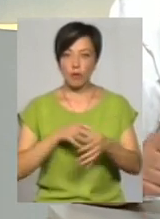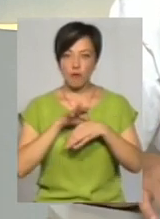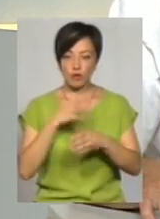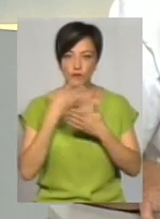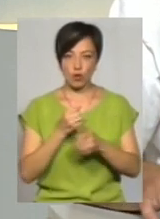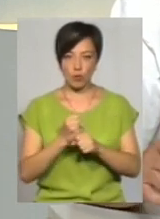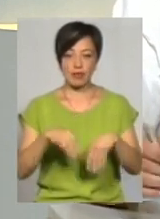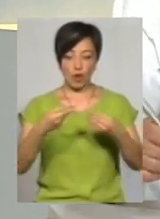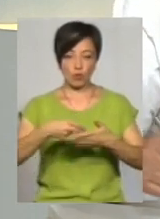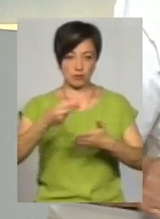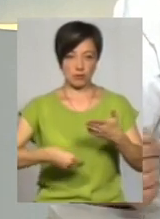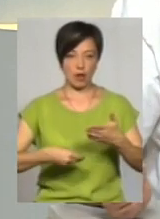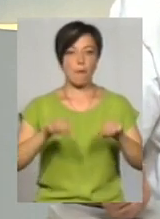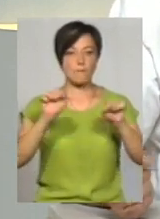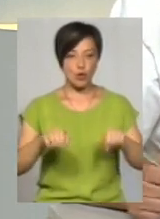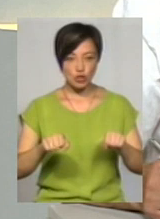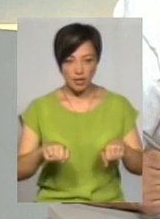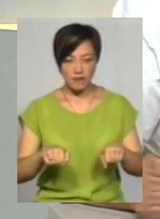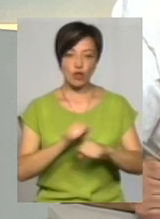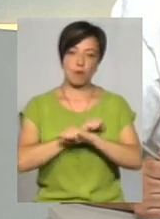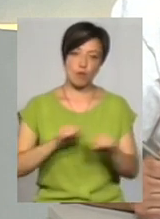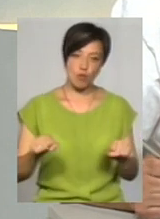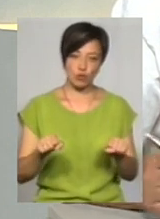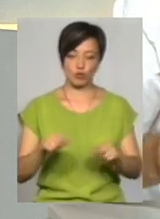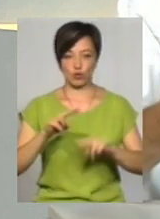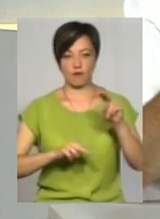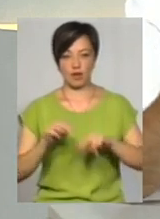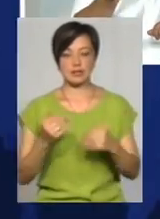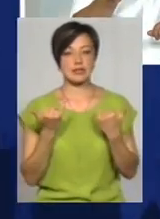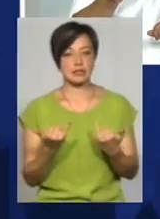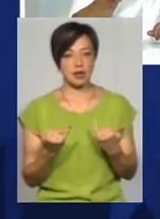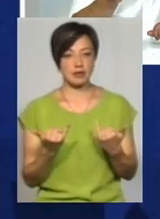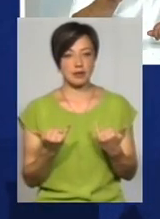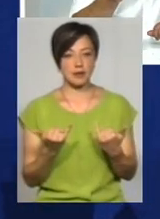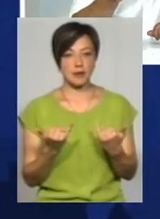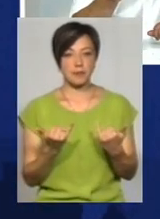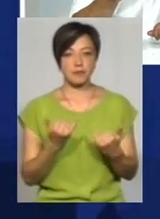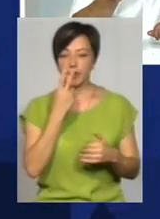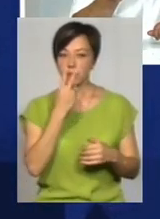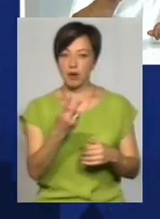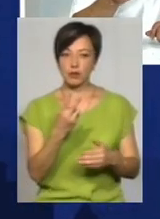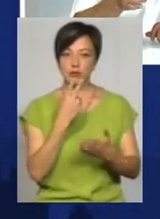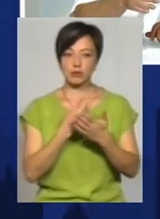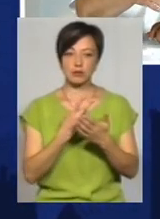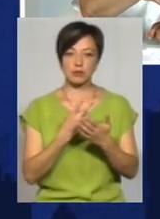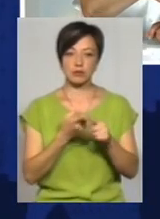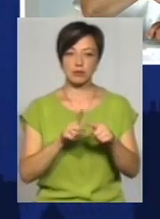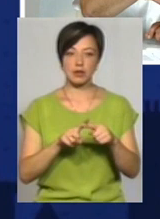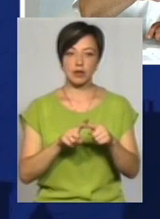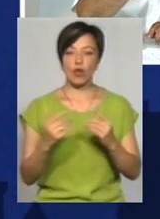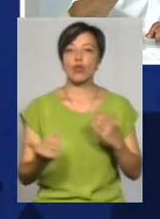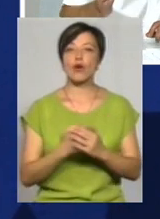роботу і дають заключення, можливо будуватися, неможливо будуватися. Зараз краєм ока так бачу, як показували, як там